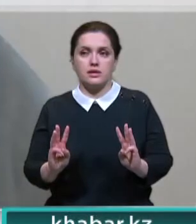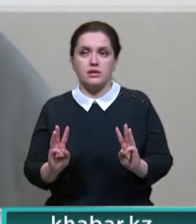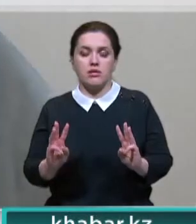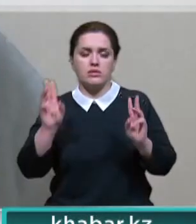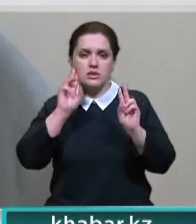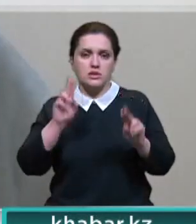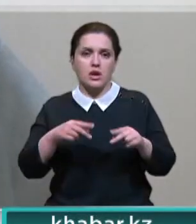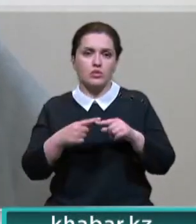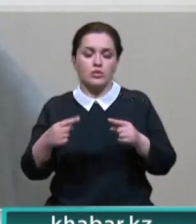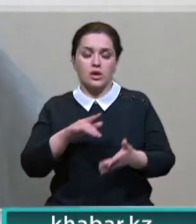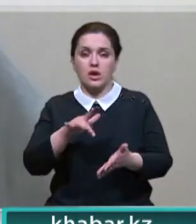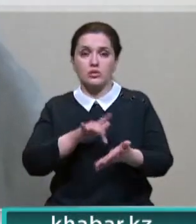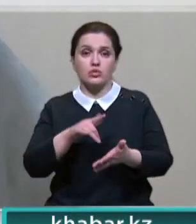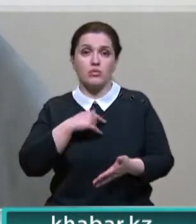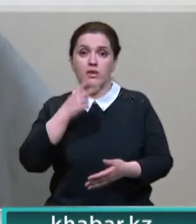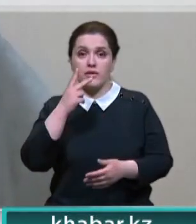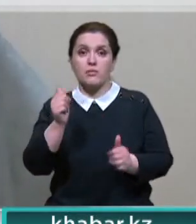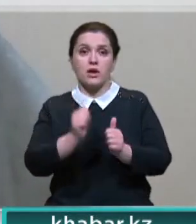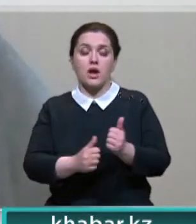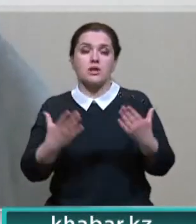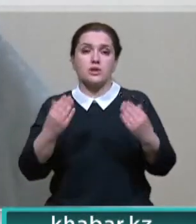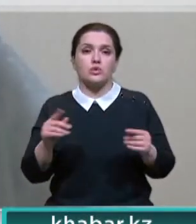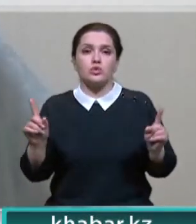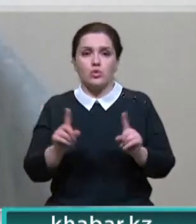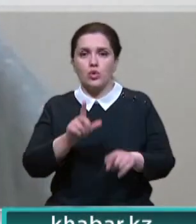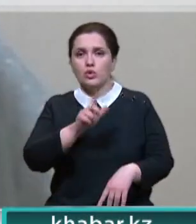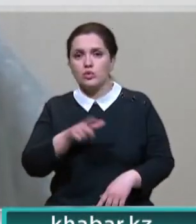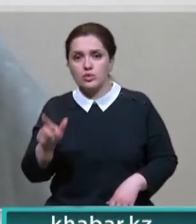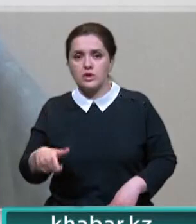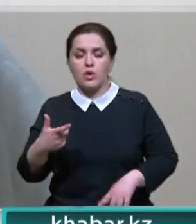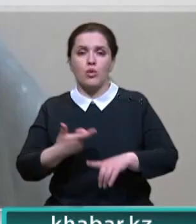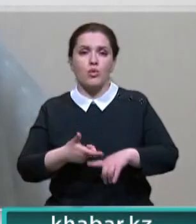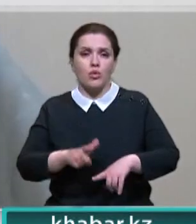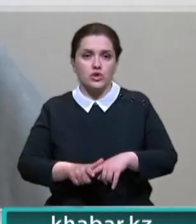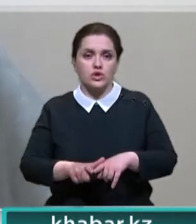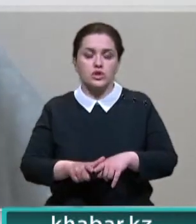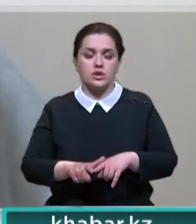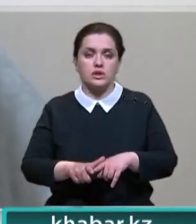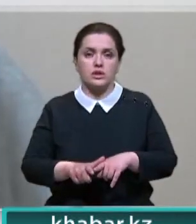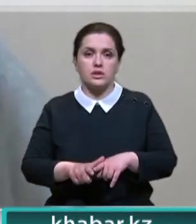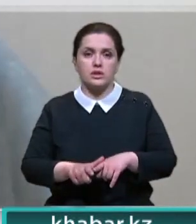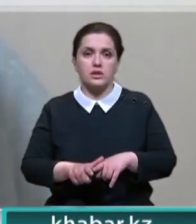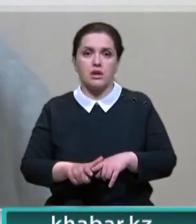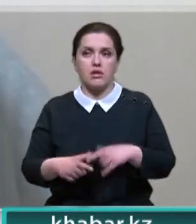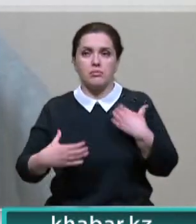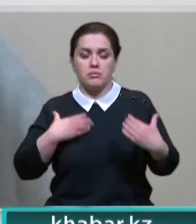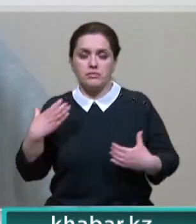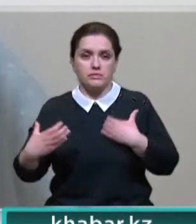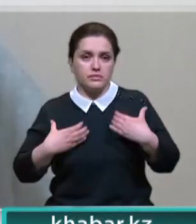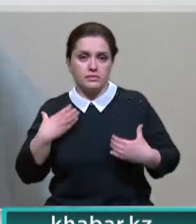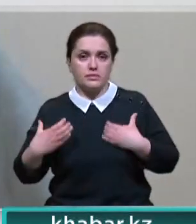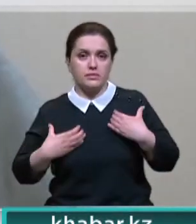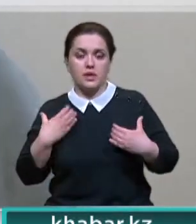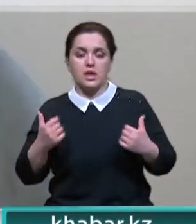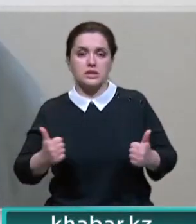о других штатах, просто мы то, что видим каждый день, что люди очень паникуют, да, и